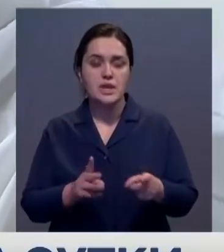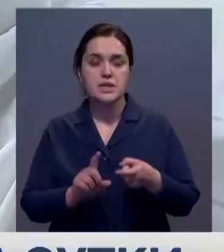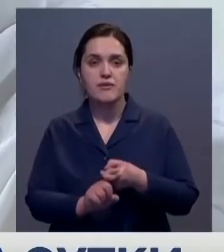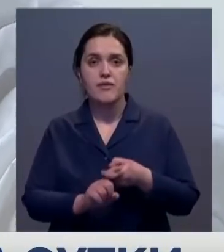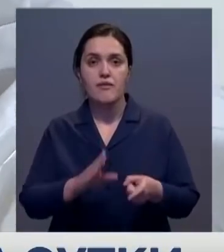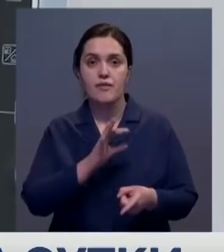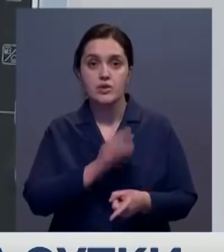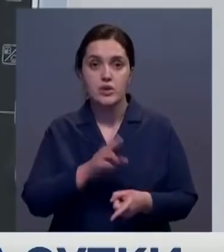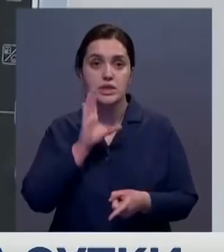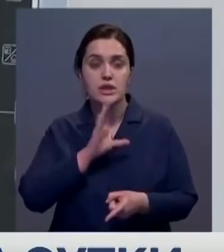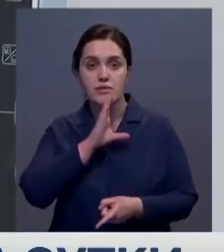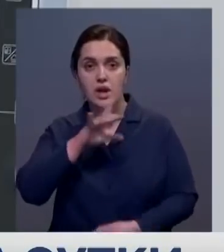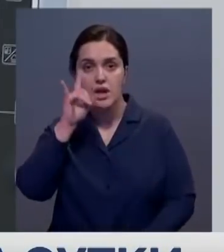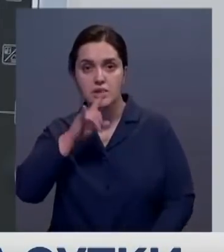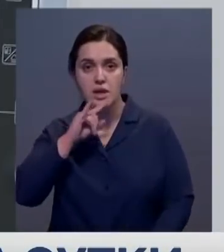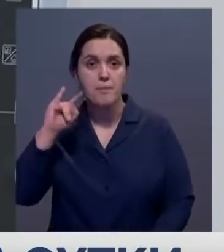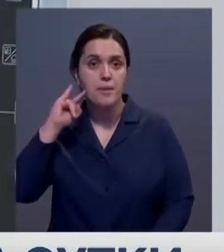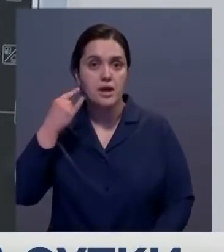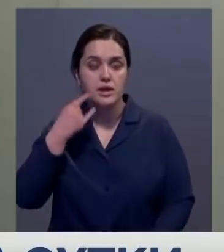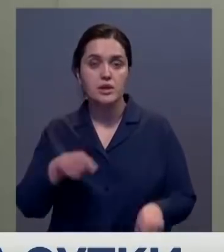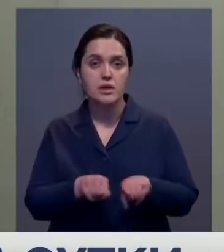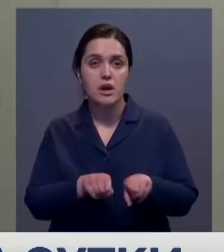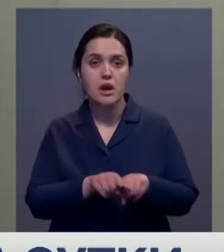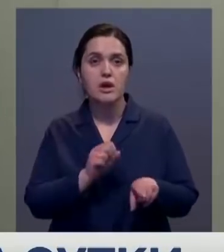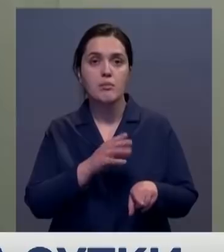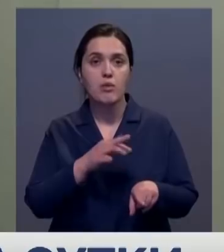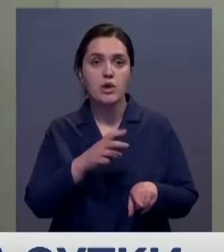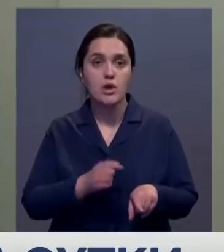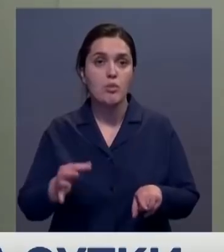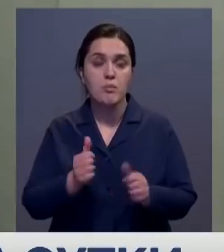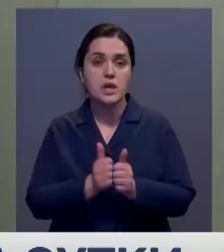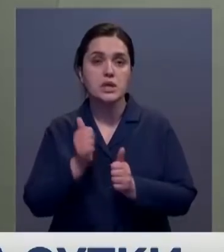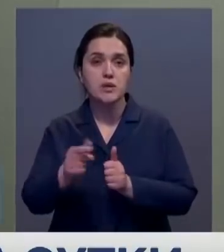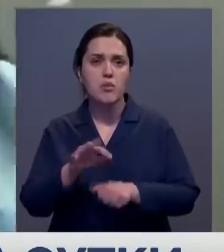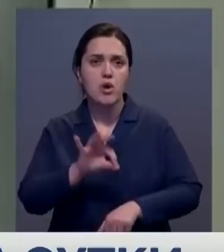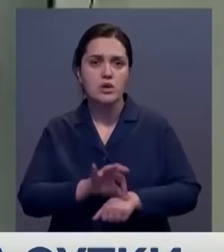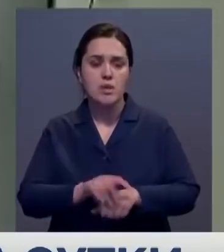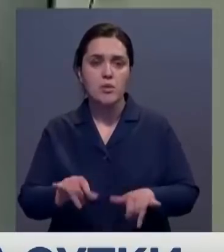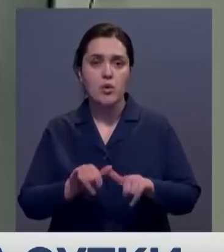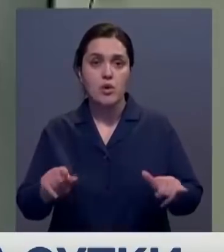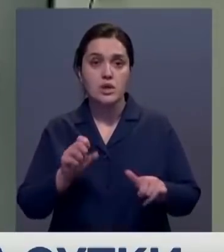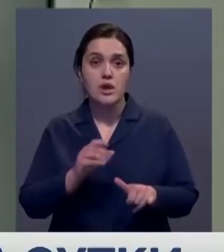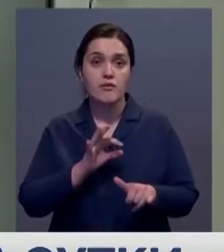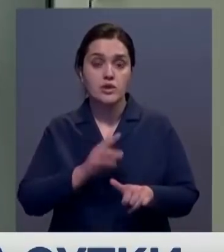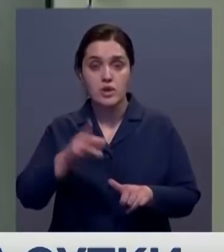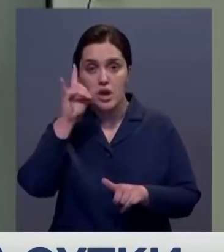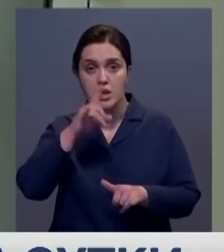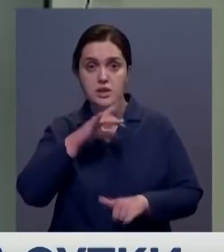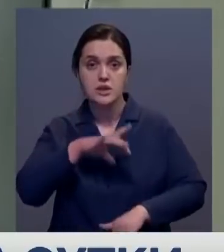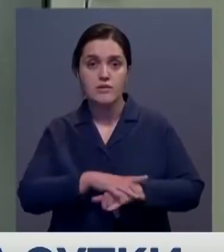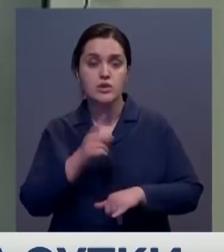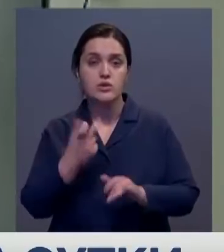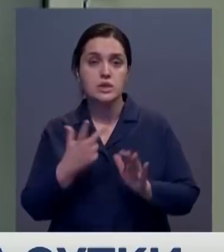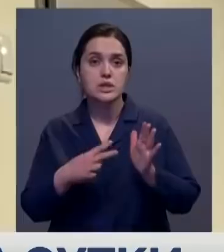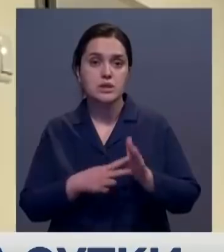Восточная и североказахстанская, Павлодарская, а также Акмолинская области лидируют по количеству заболевших. Только на востоке страны зафиксировано